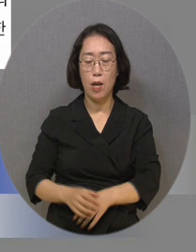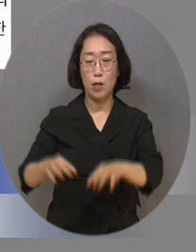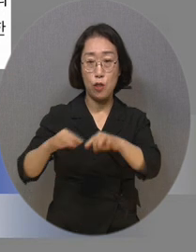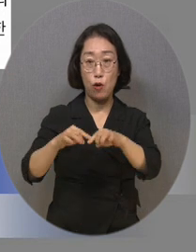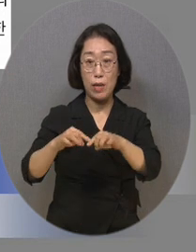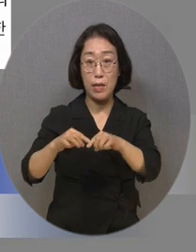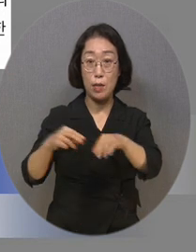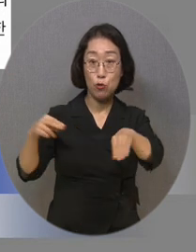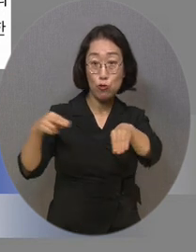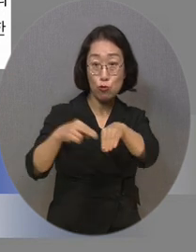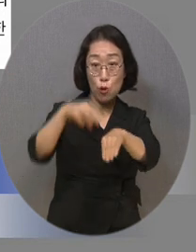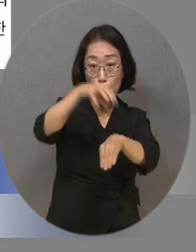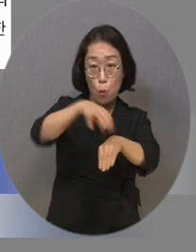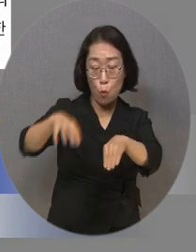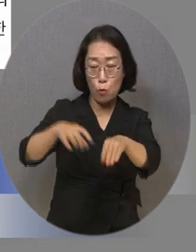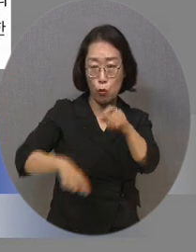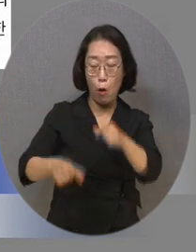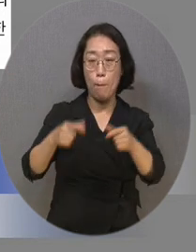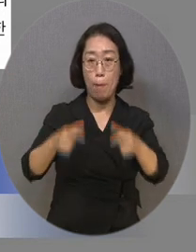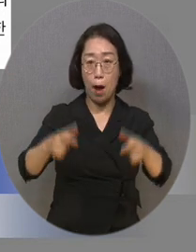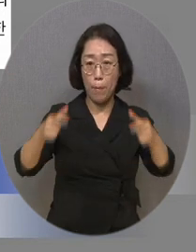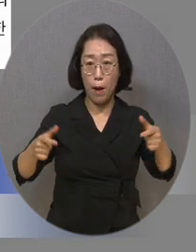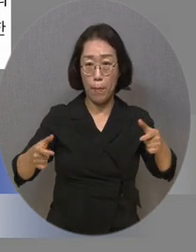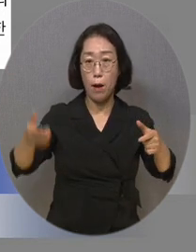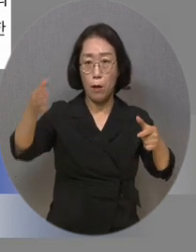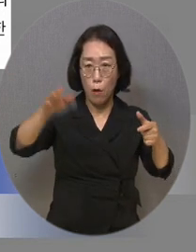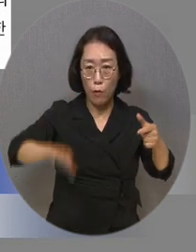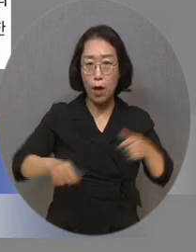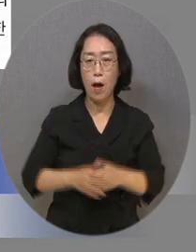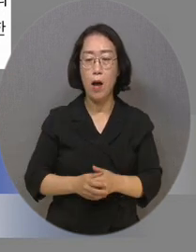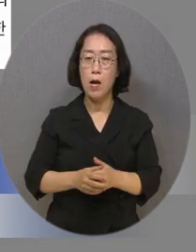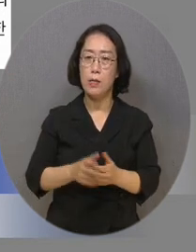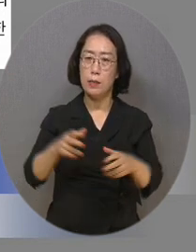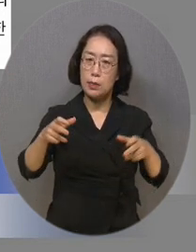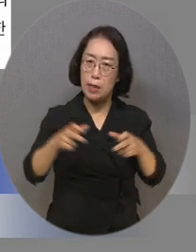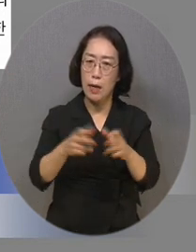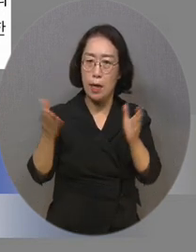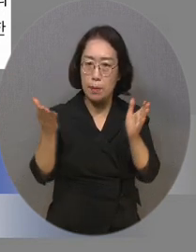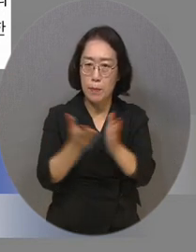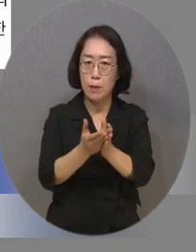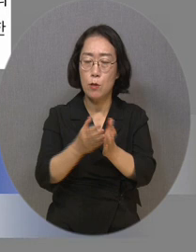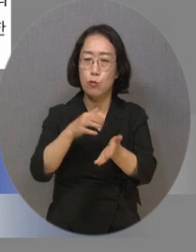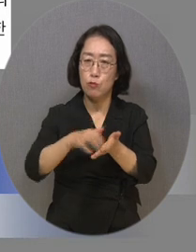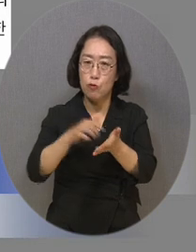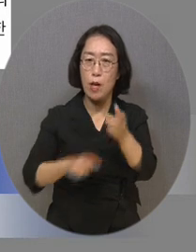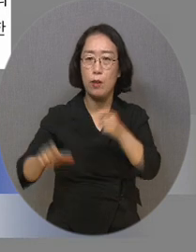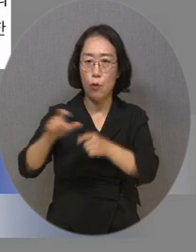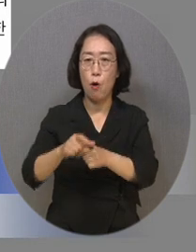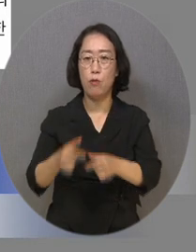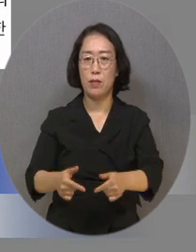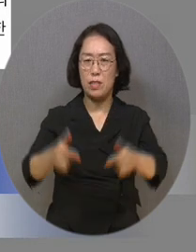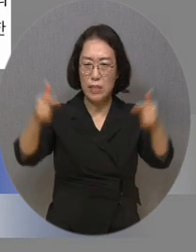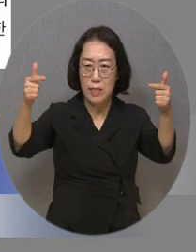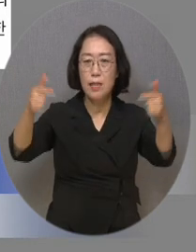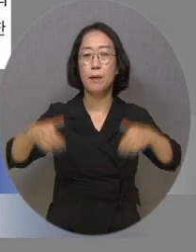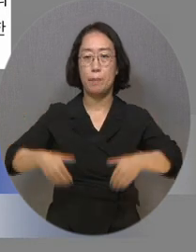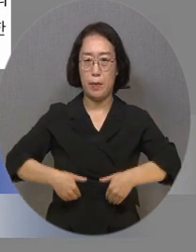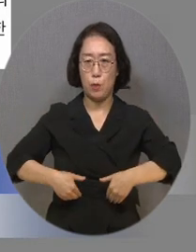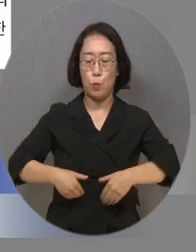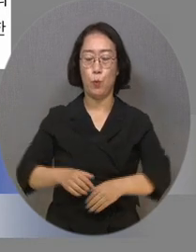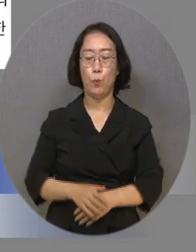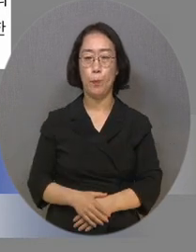공공급속충전시설을 설치하고 있지만 그 수가 매우 적어 추가 설치가 필요한 실정이라고 합니다.